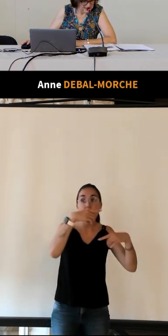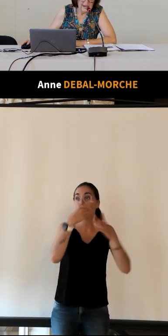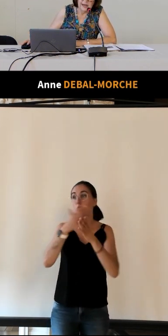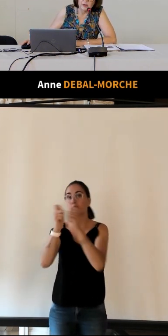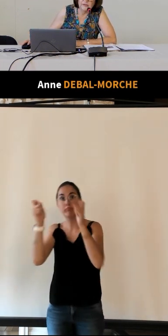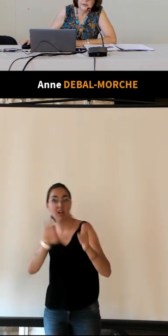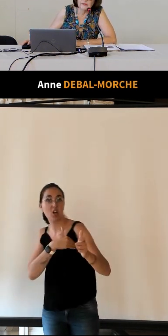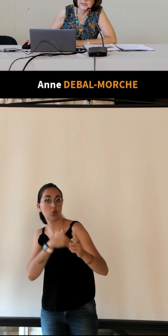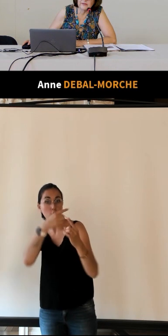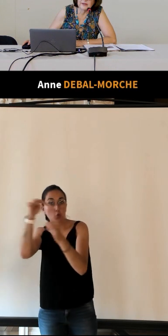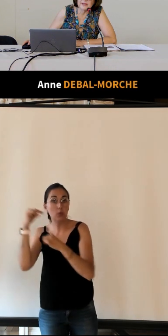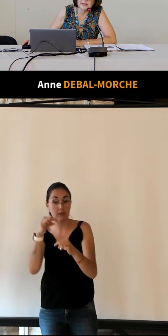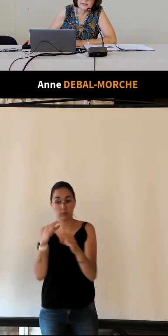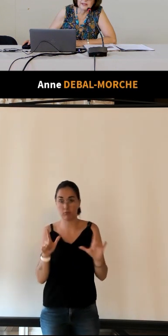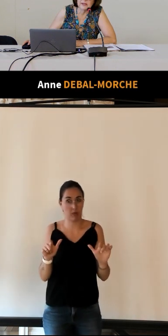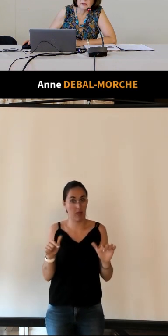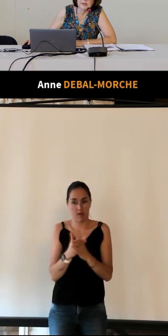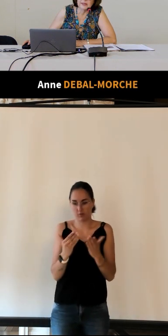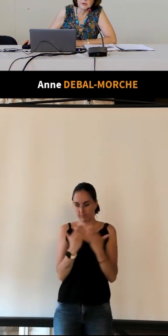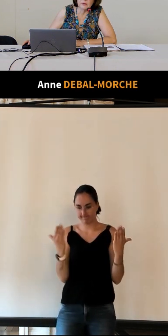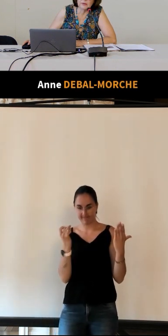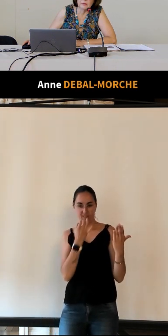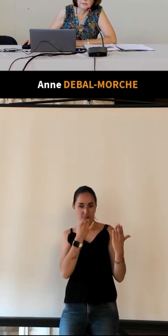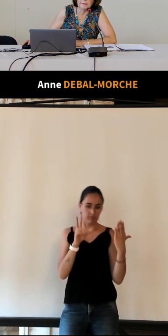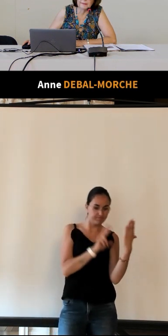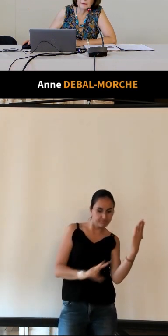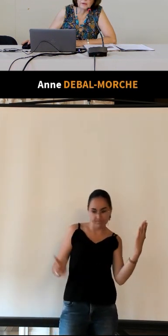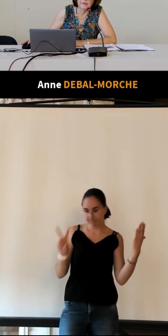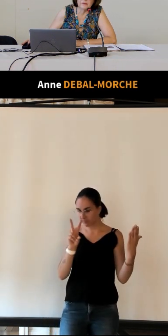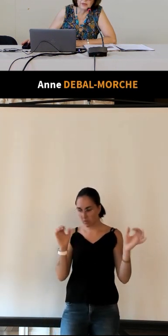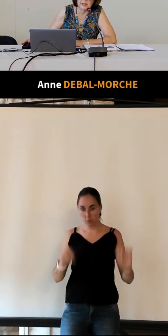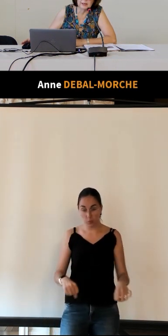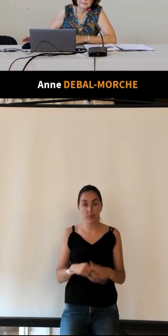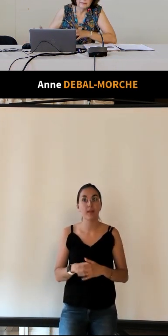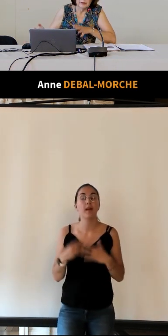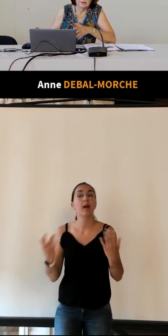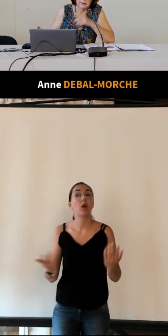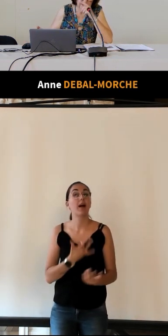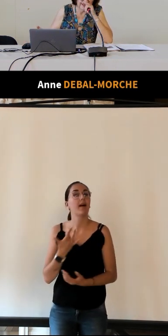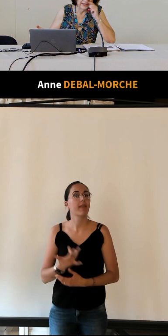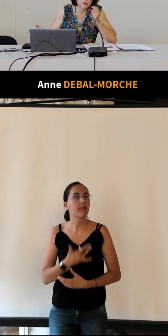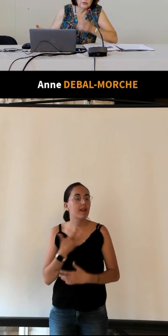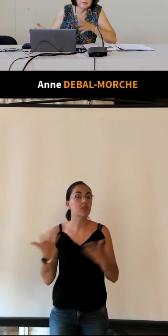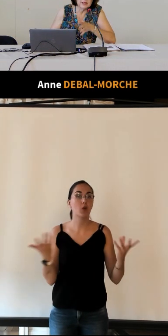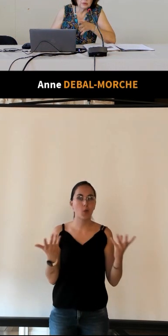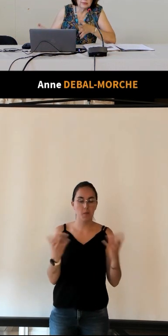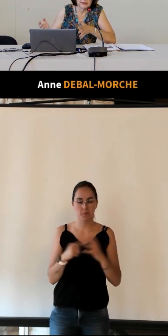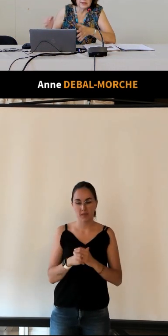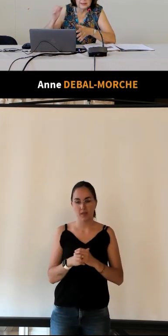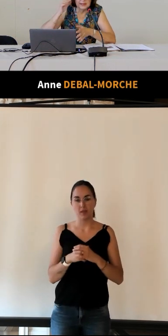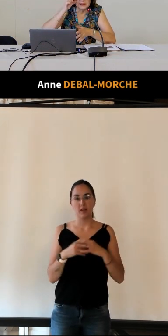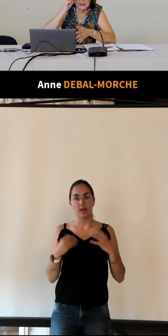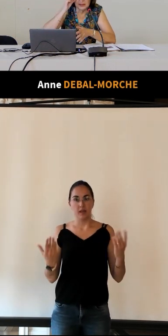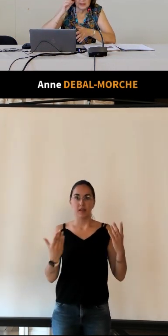alors en fait ce qui est intéressant c'est qu'on on va voir la double mission